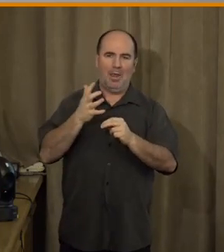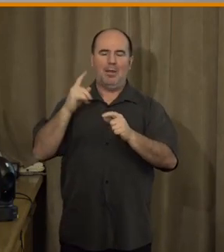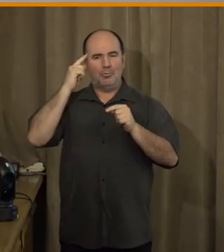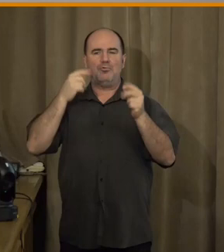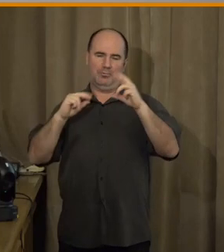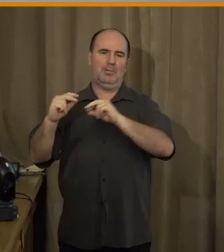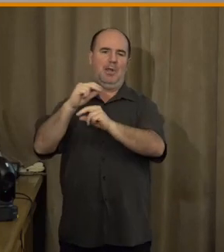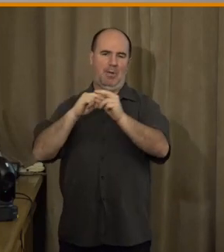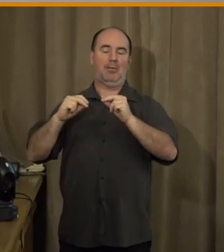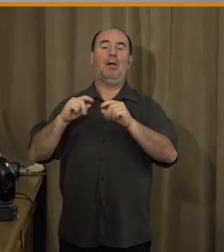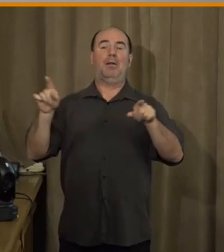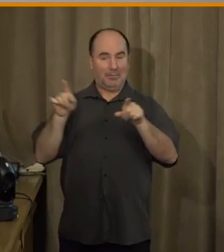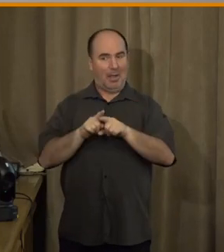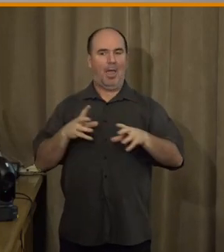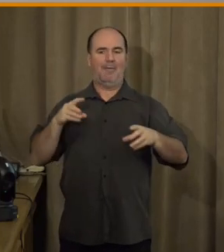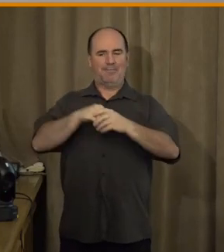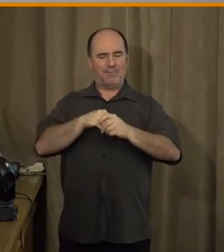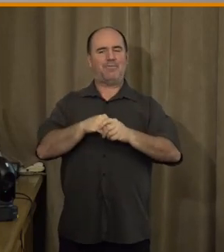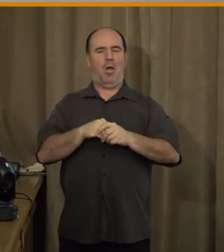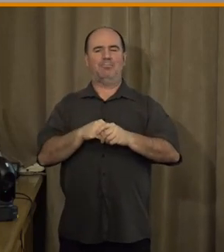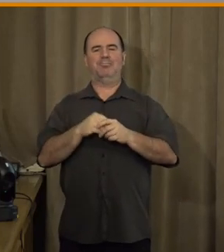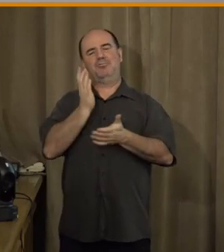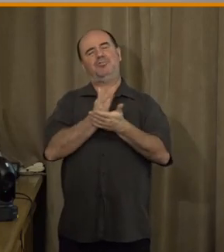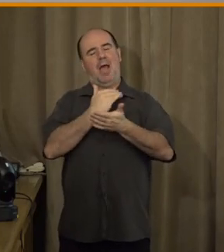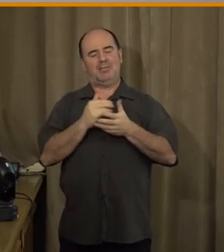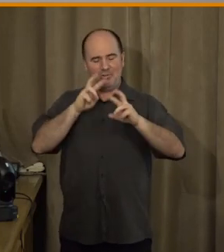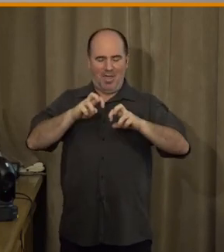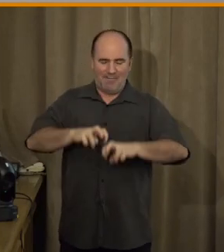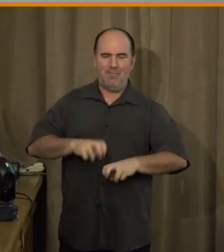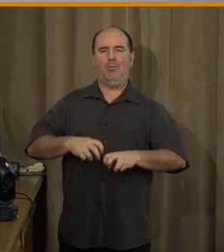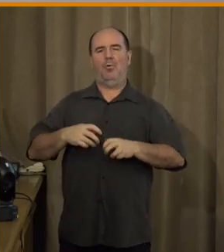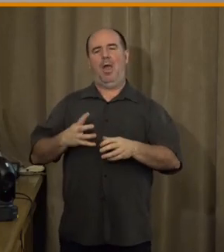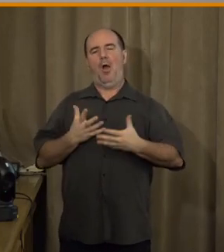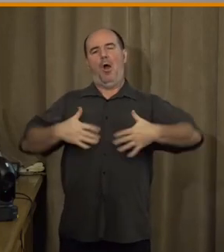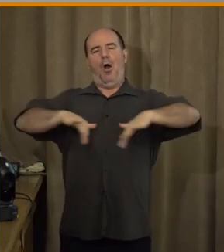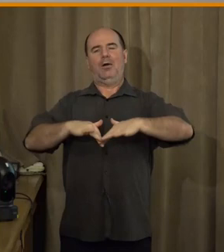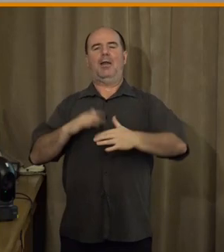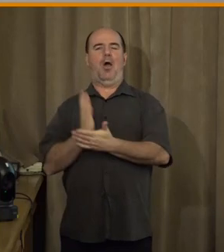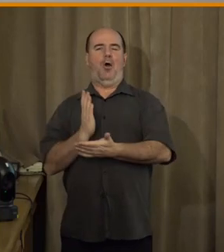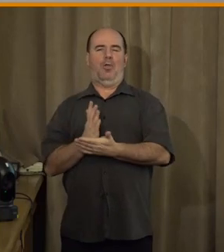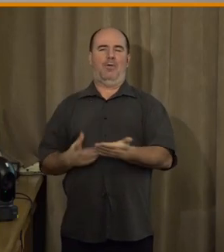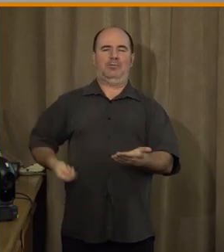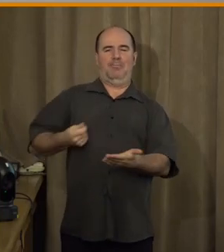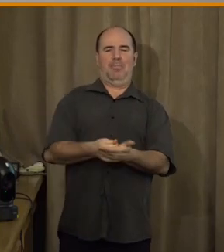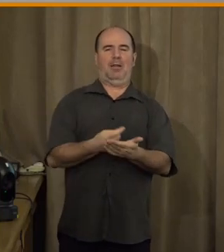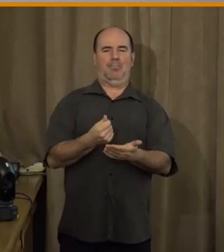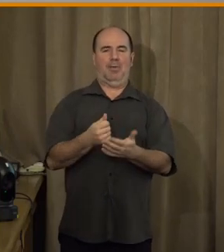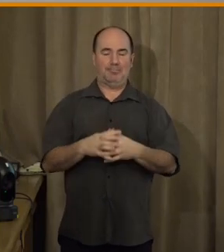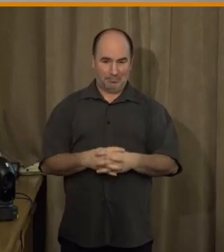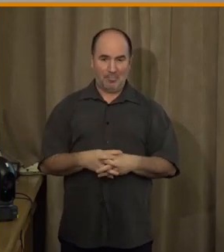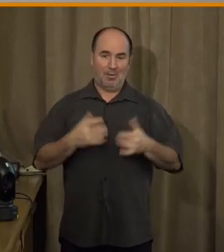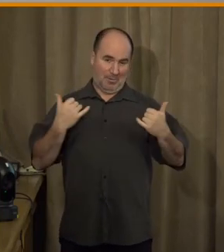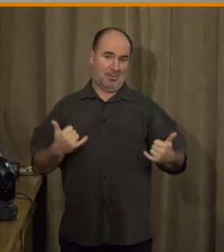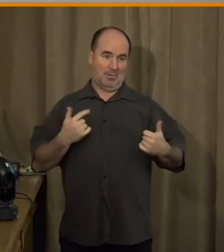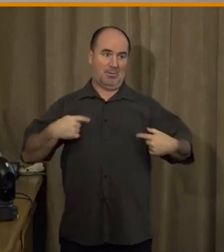ochraně hotovostních pladeb. My dlouhodobě se snažíme prosadit vlastně povinnost přijímat hotovostní